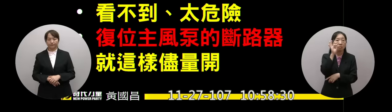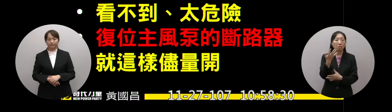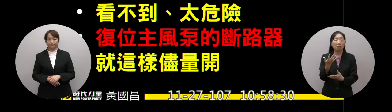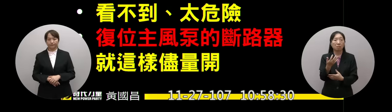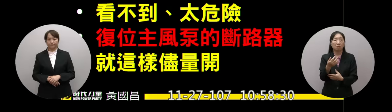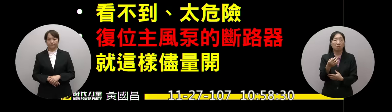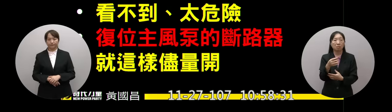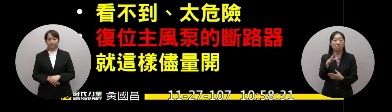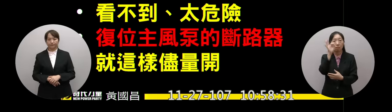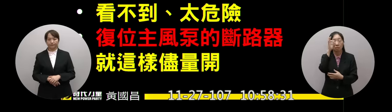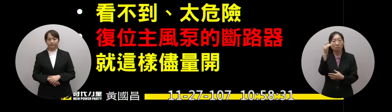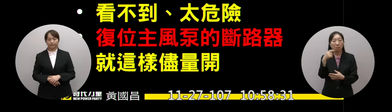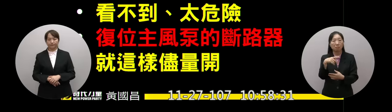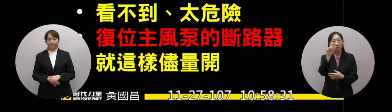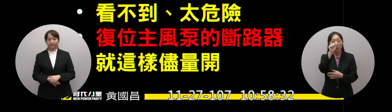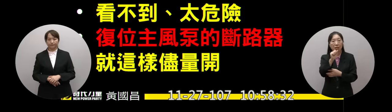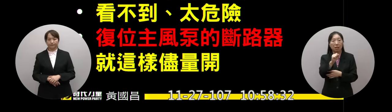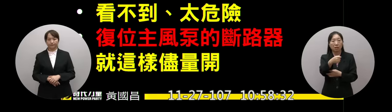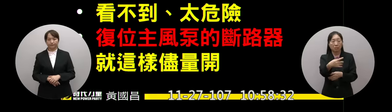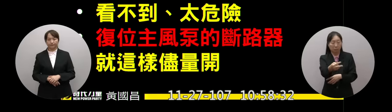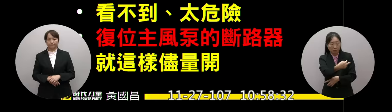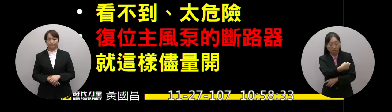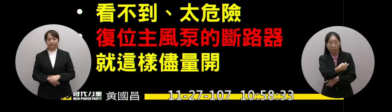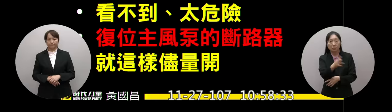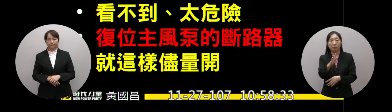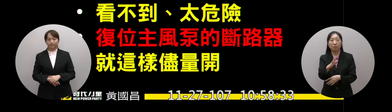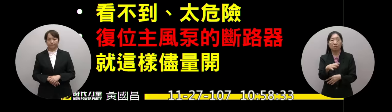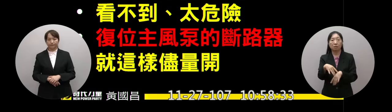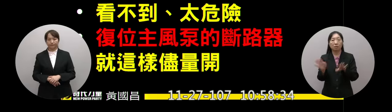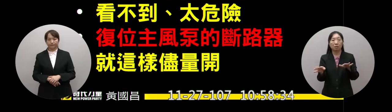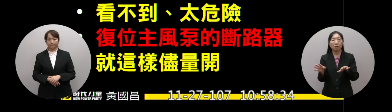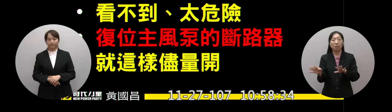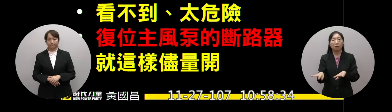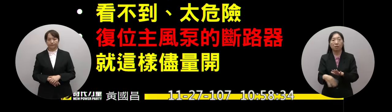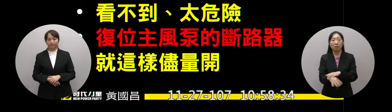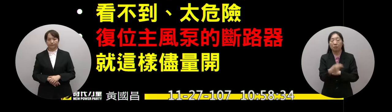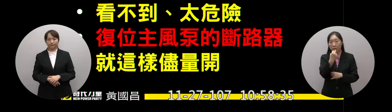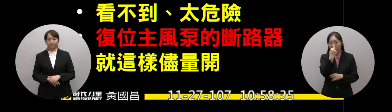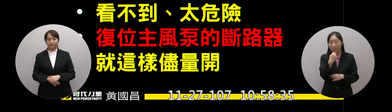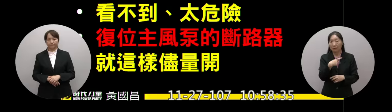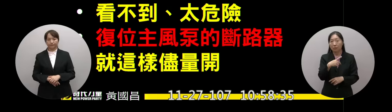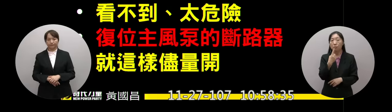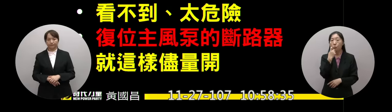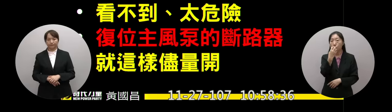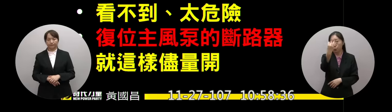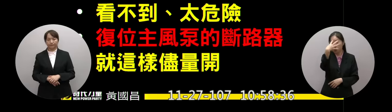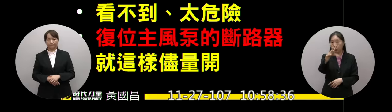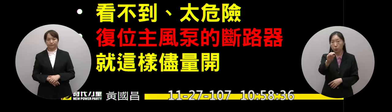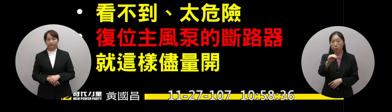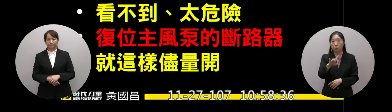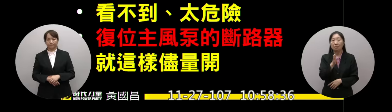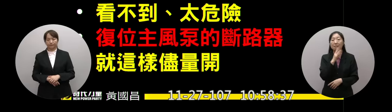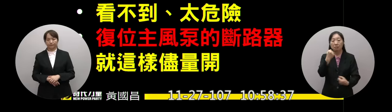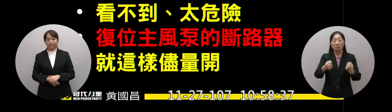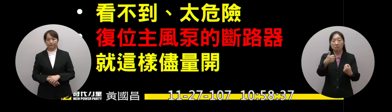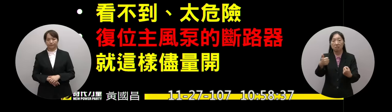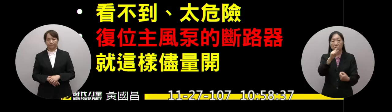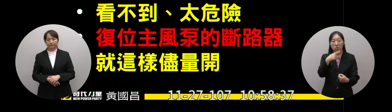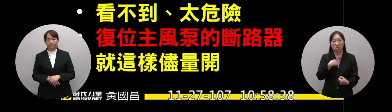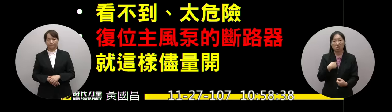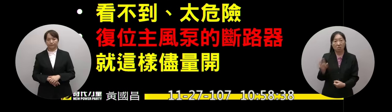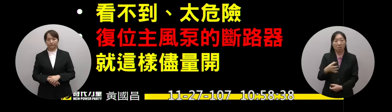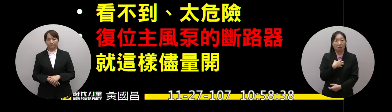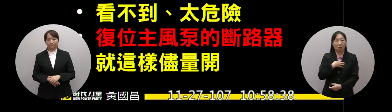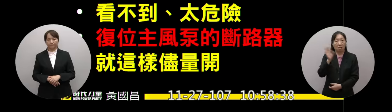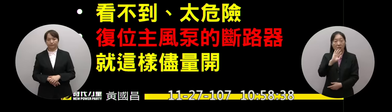看後面那個車子的主峰棒空壓機的綠燈是不是有亮結果司機說太危險了你怎麼可以叫